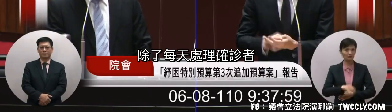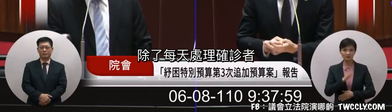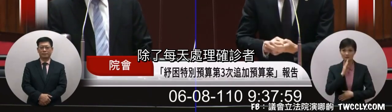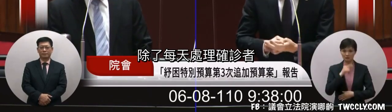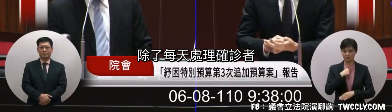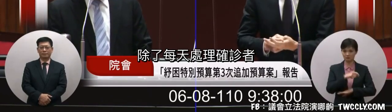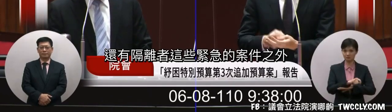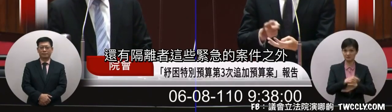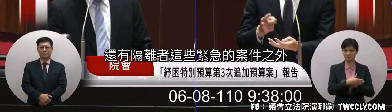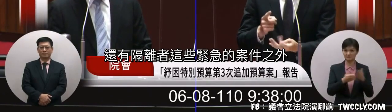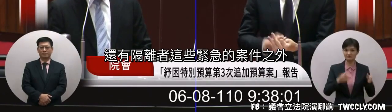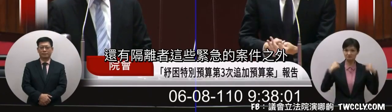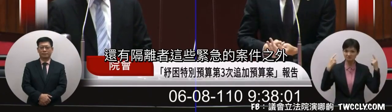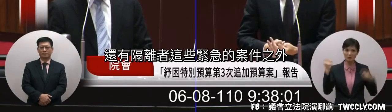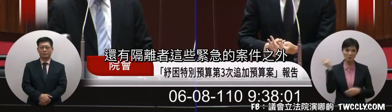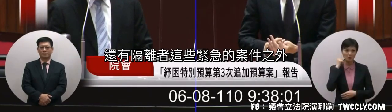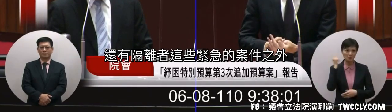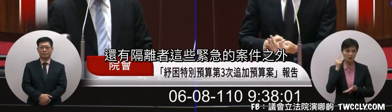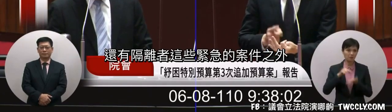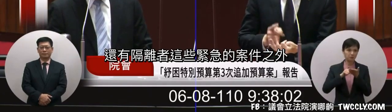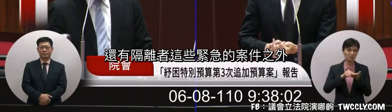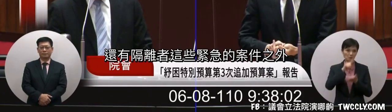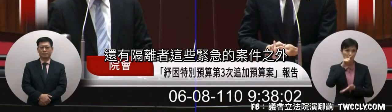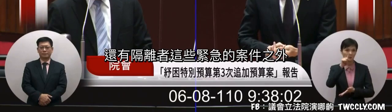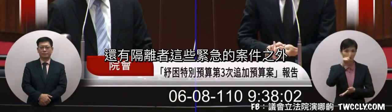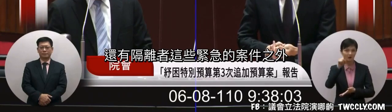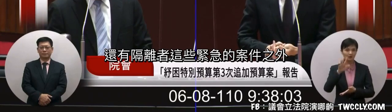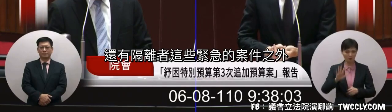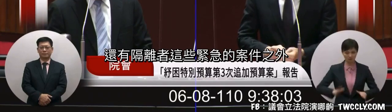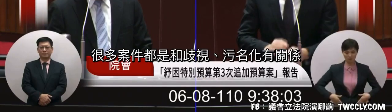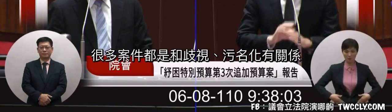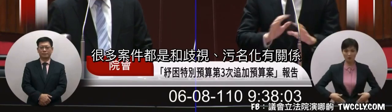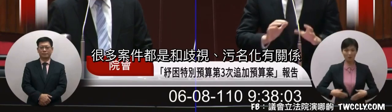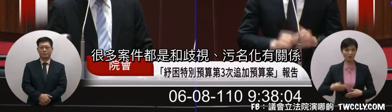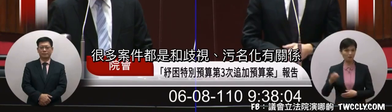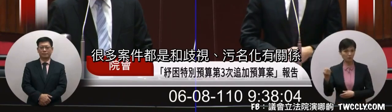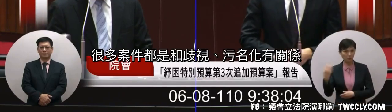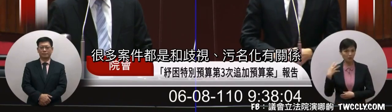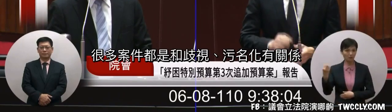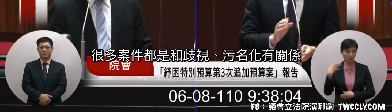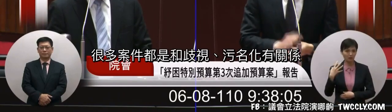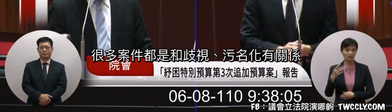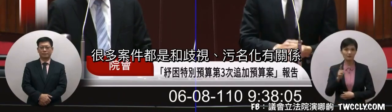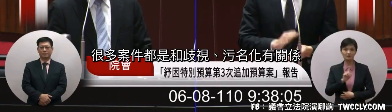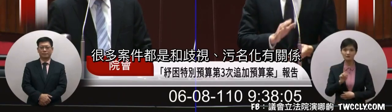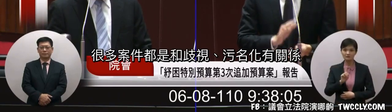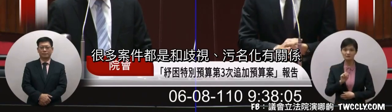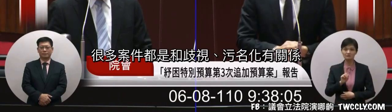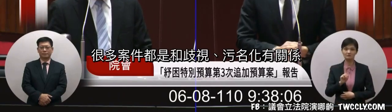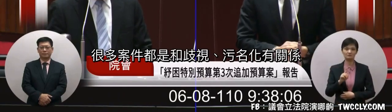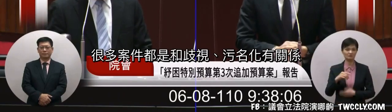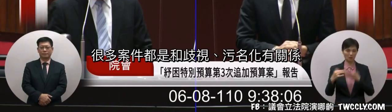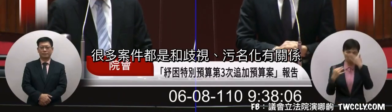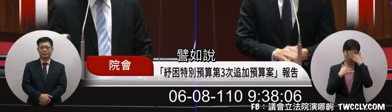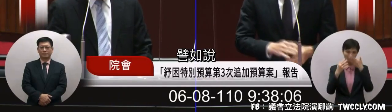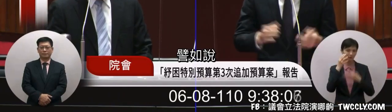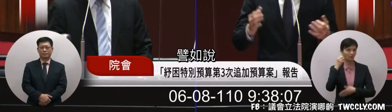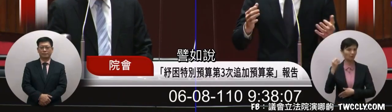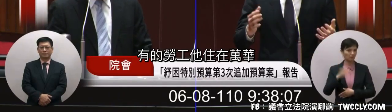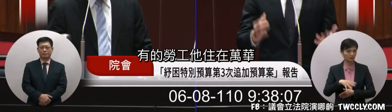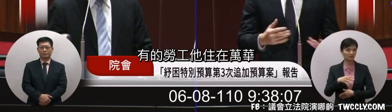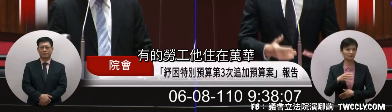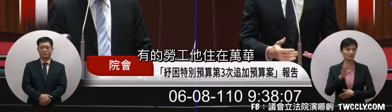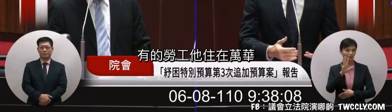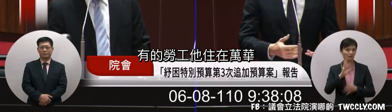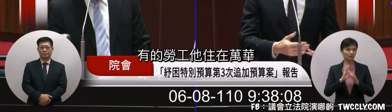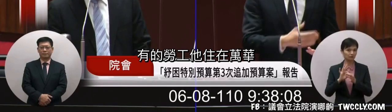處理比較經典還有有隔離這些經濟的案件以外很多案件都是跟其實無名化有關係的譬如說